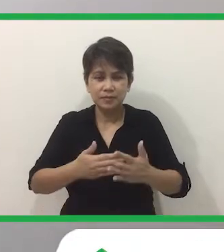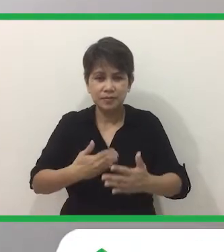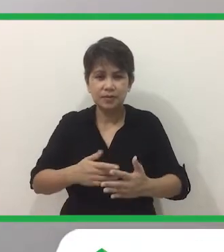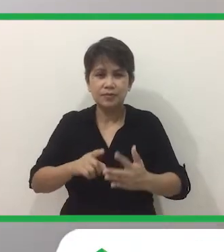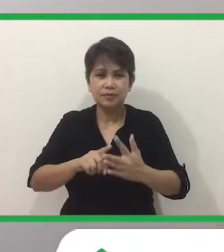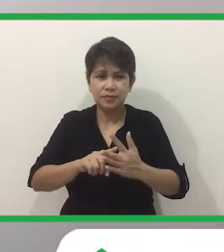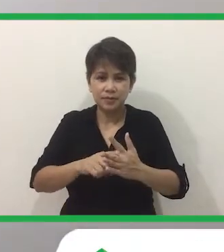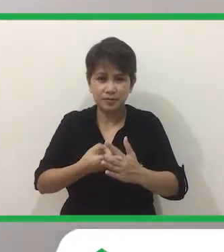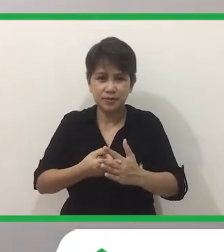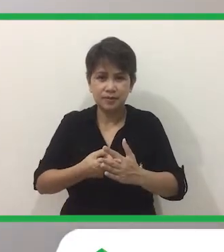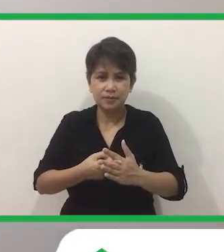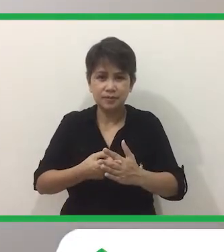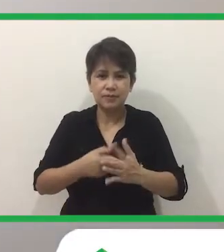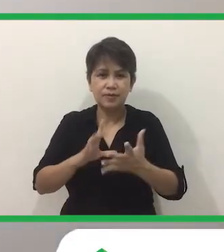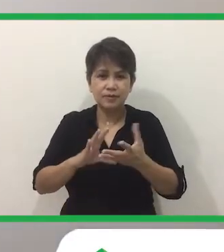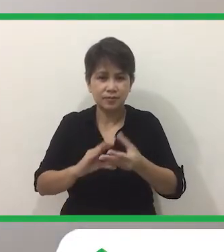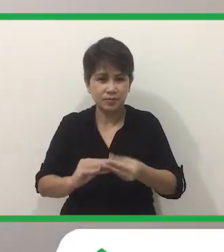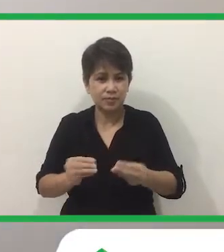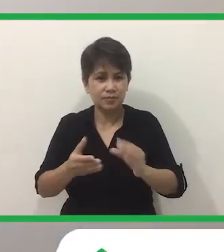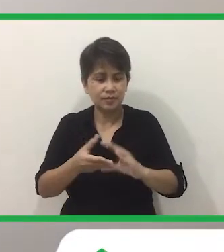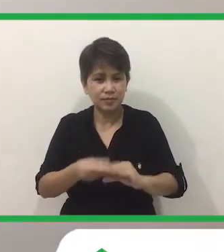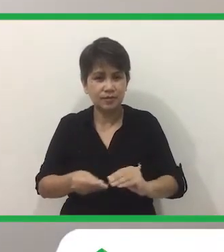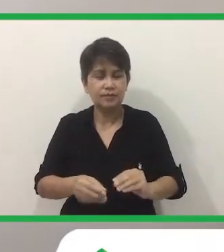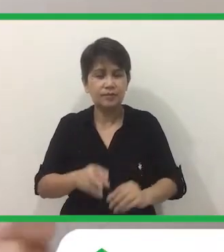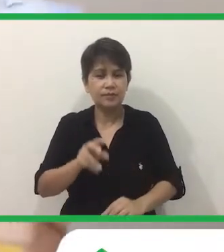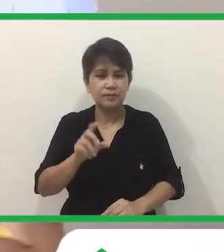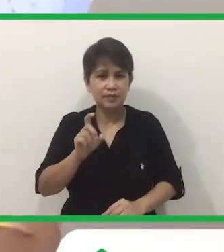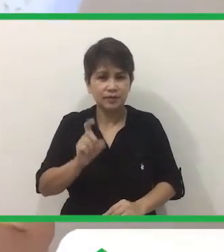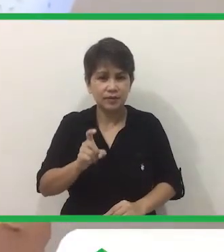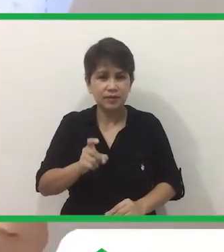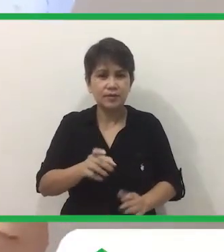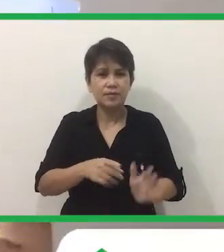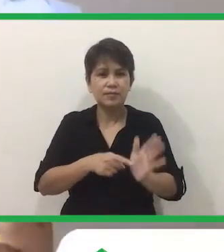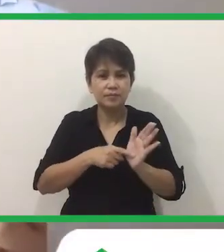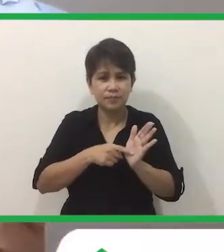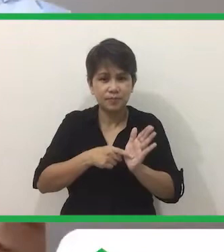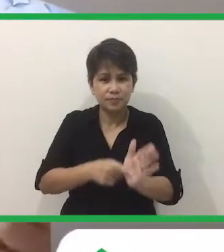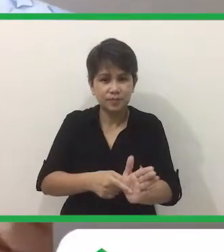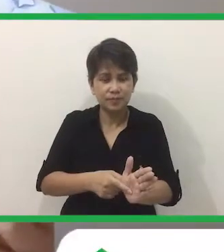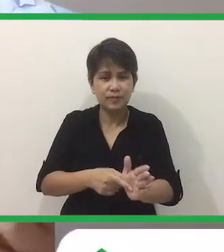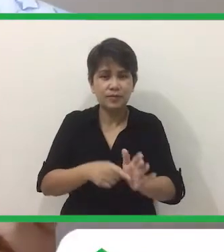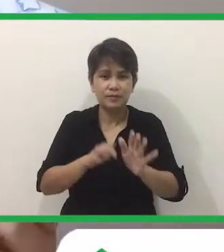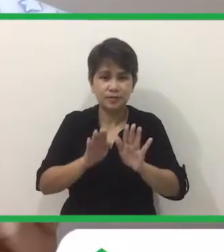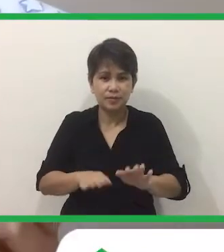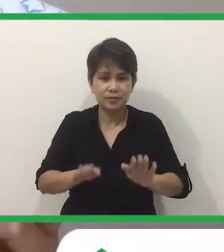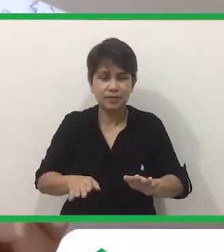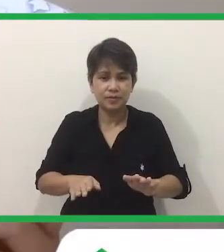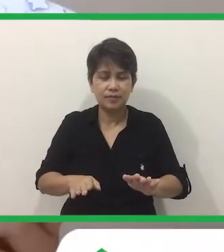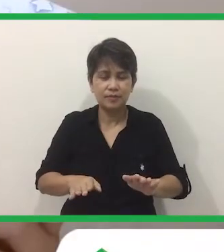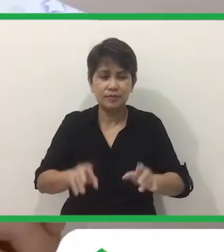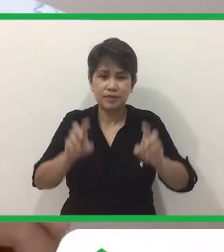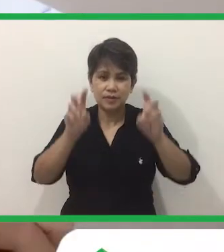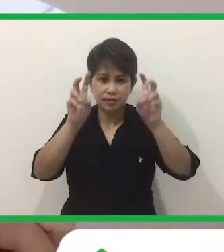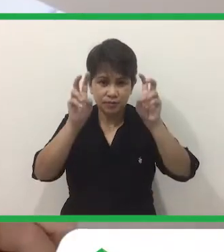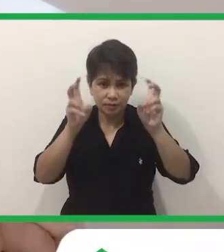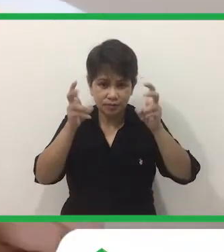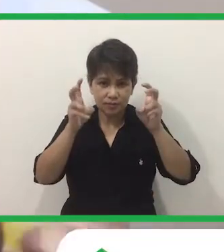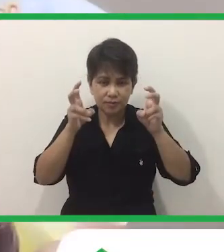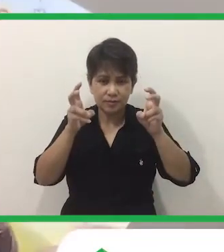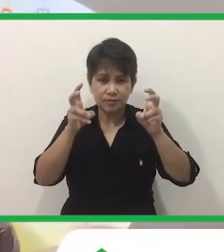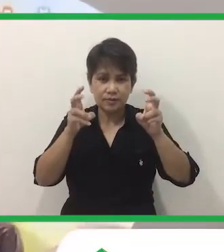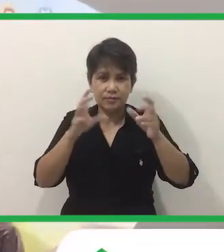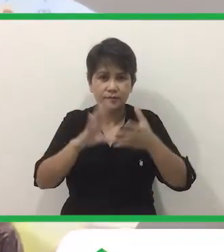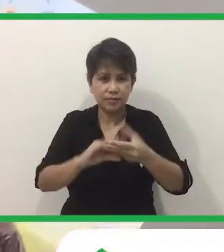Bago magsimula ng kwentuhan Dapat Pinapakita natin sa mga bata Yung Yung Yung pamagat ng